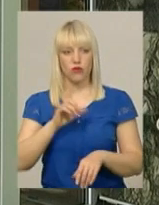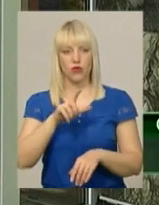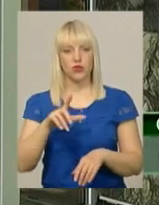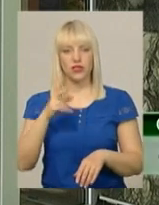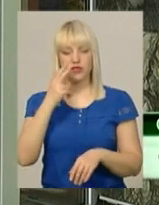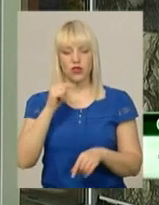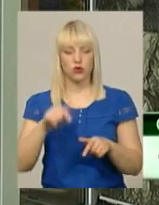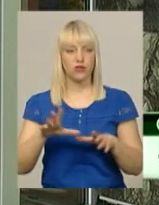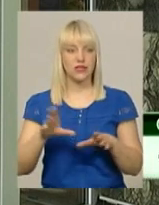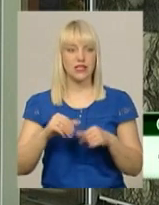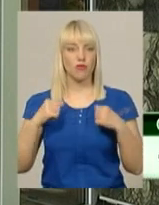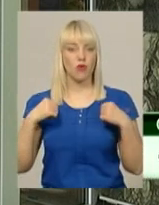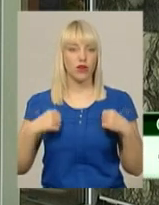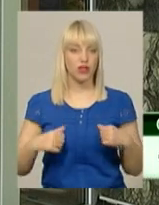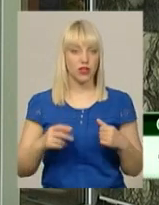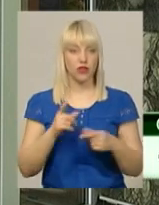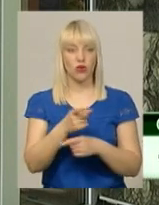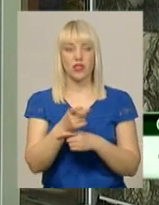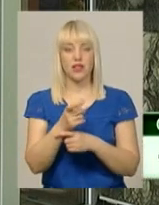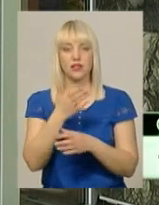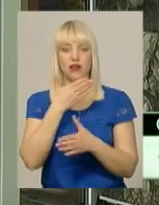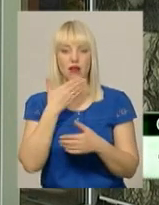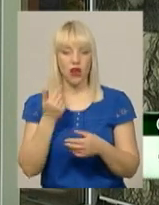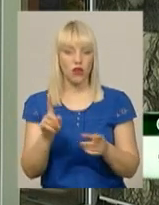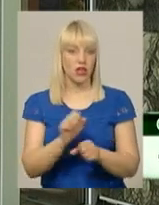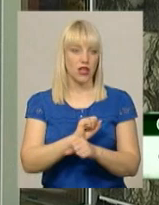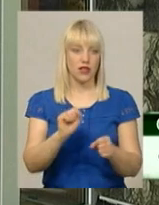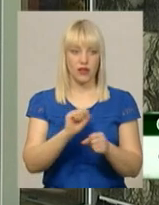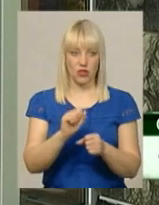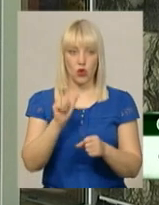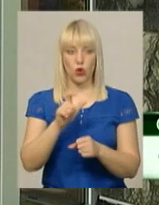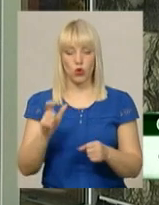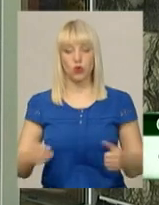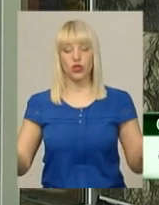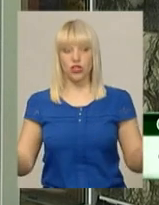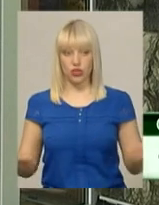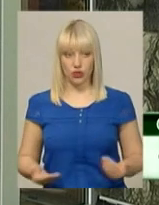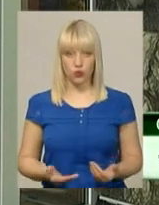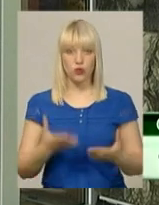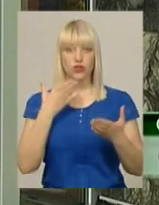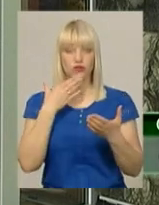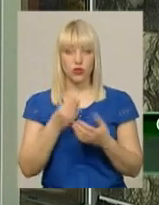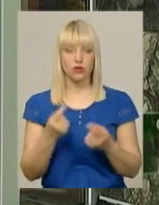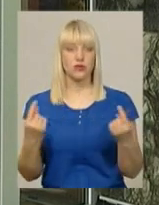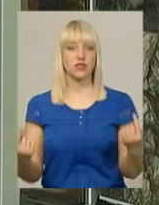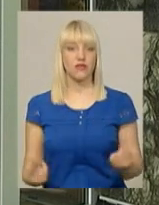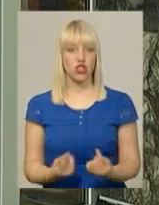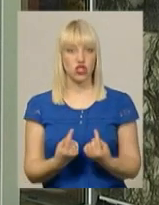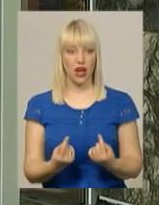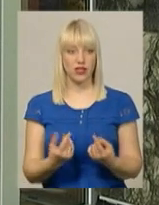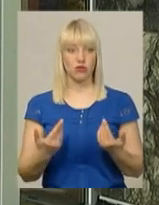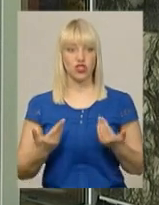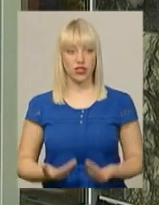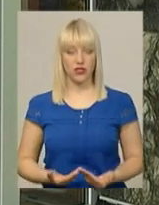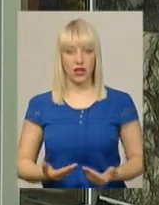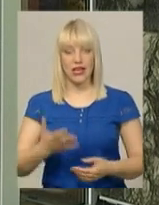спокійно, тут не стріляє, тут нічого не зриває, тут немає такого ризику. Люди живуть своїм звичайним життям. Вони забувають про